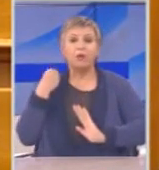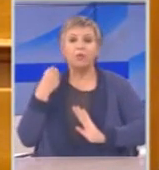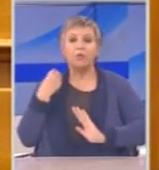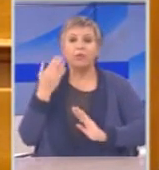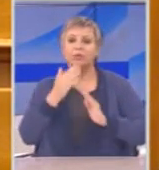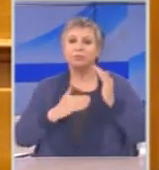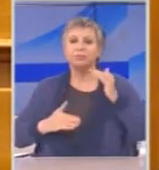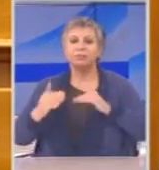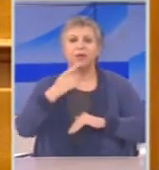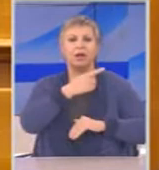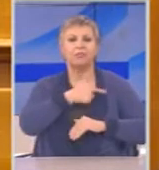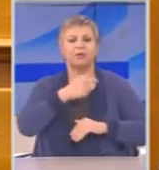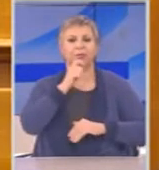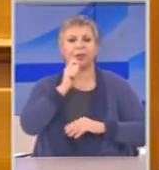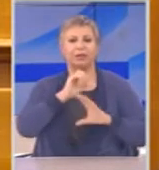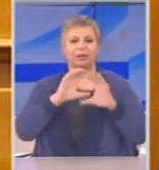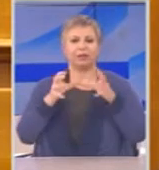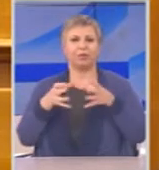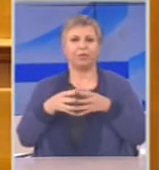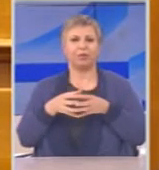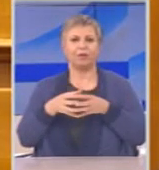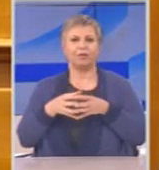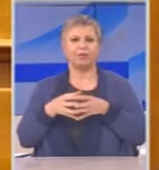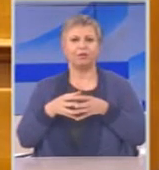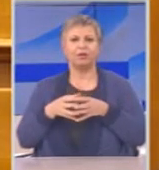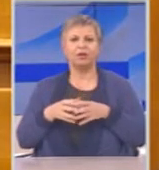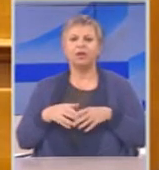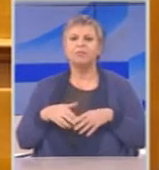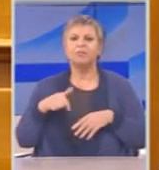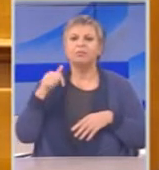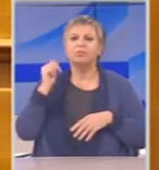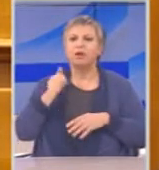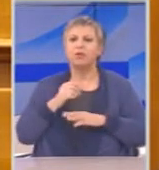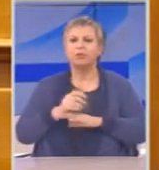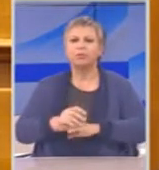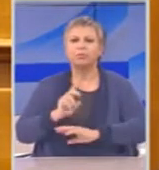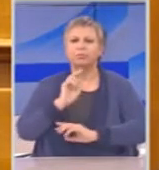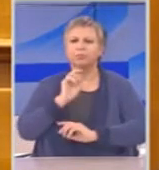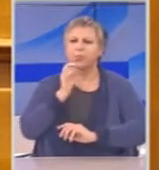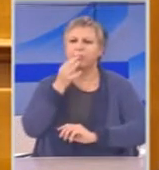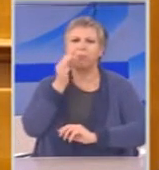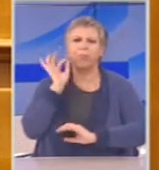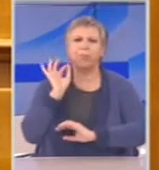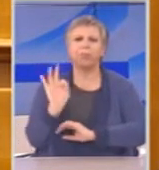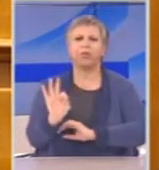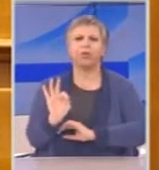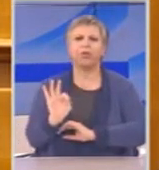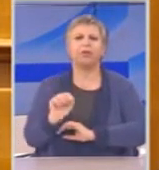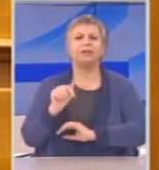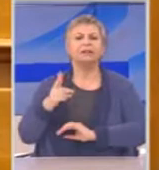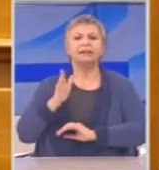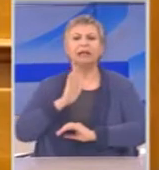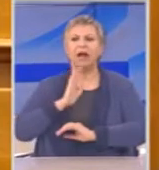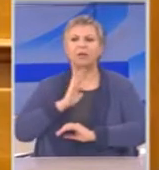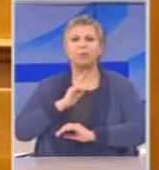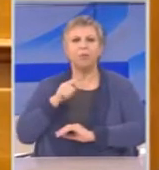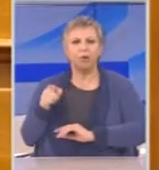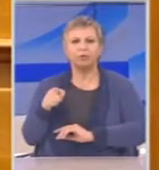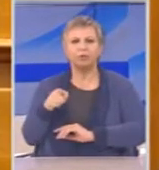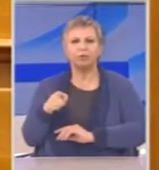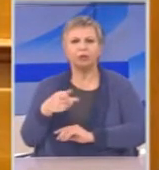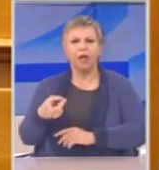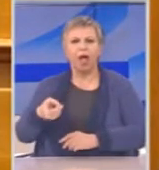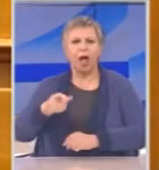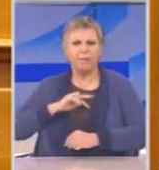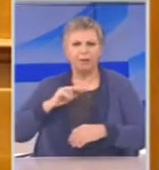άνθρωπο ο οποίος δεν είναι εδώ για να το απαντήσει. Και που έχει γίνει καραμέλα. Και